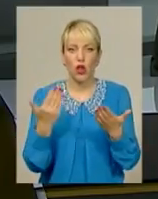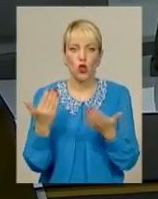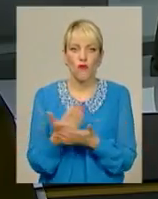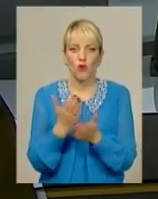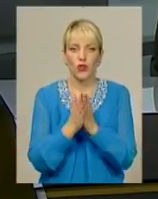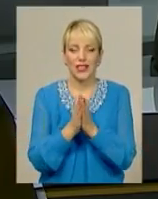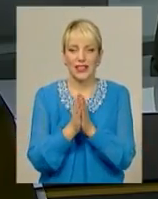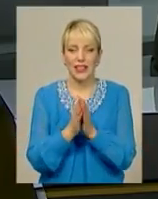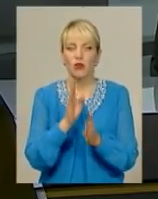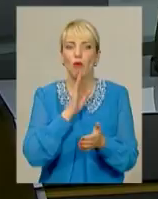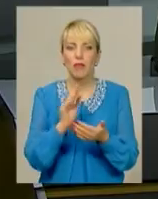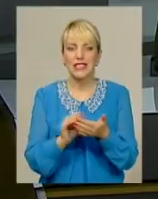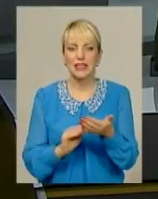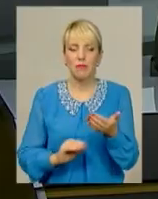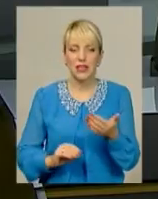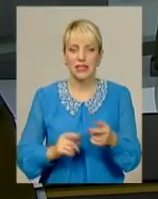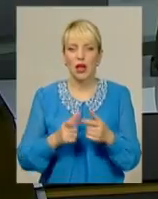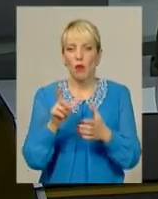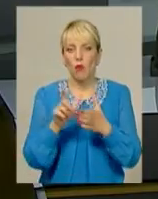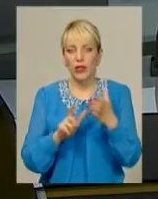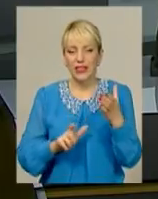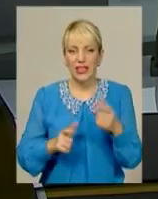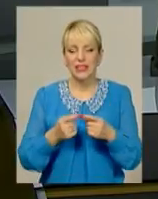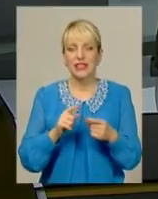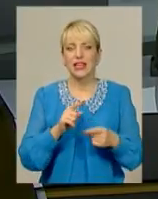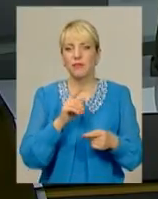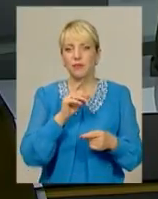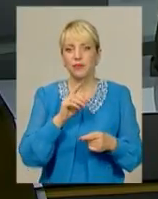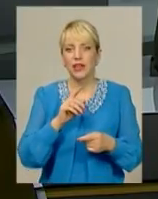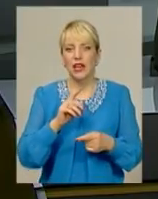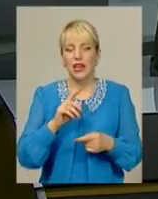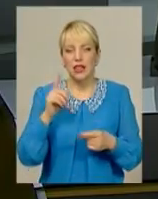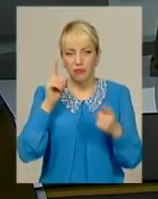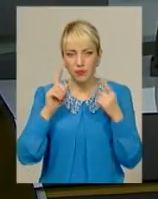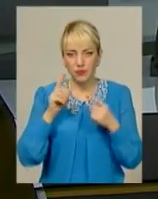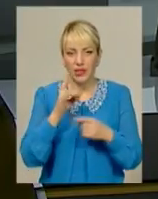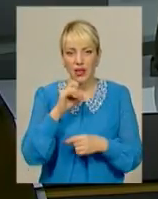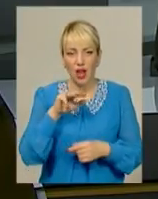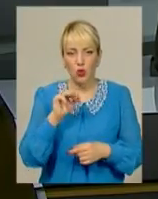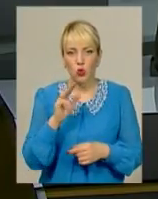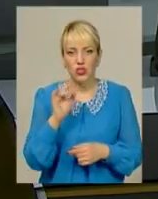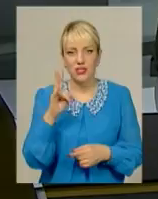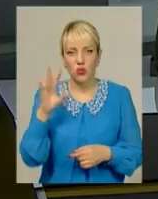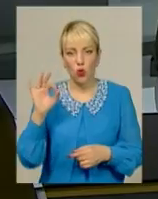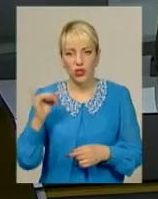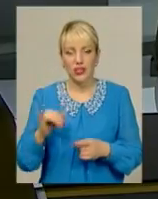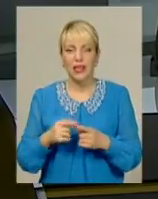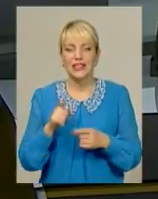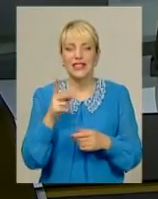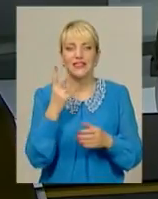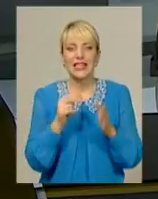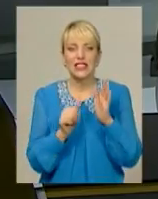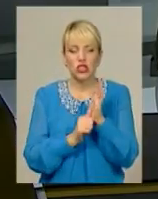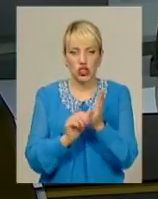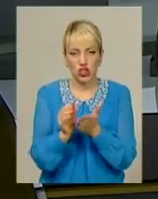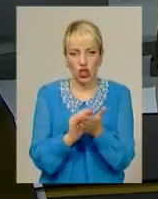«Письменниці, поетеси та волонтерки» та моєї колеги Оксани Радушинської. Це вже її 26-та робота і, до речі, найбільш